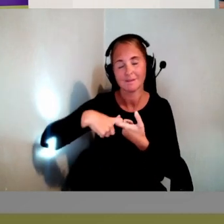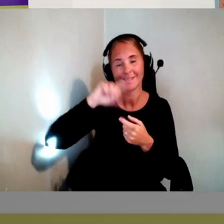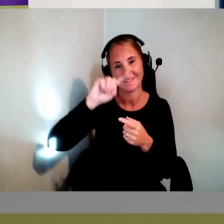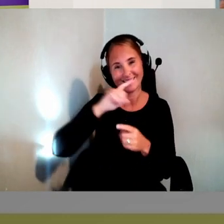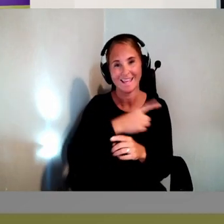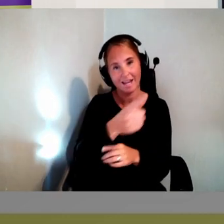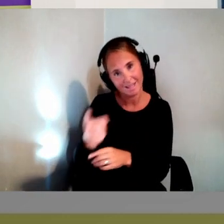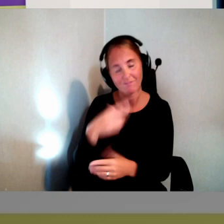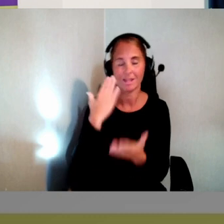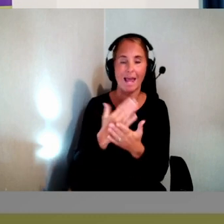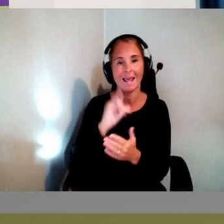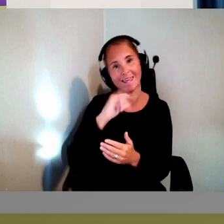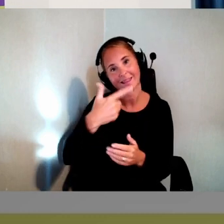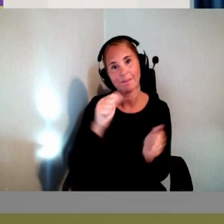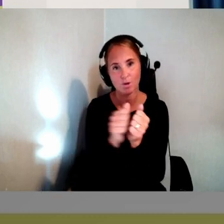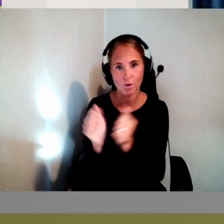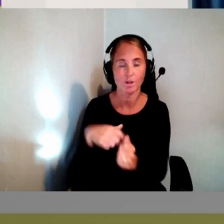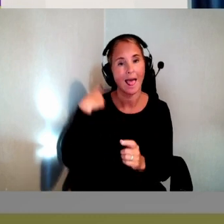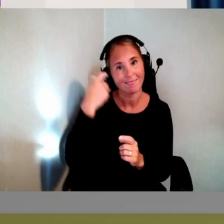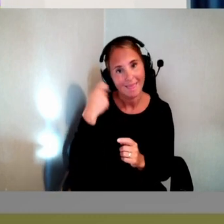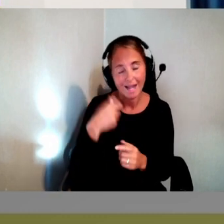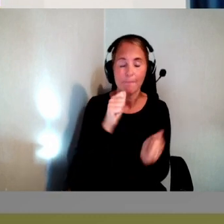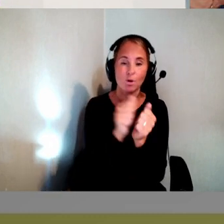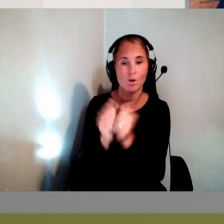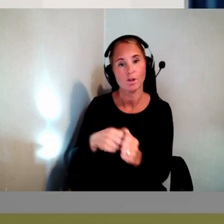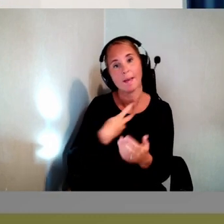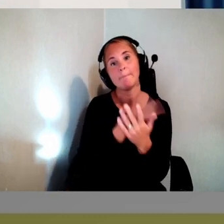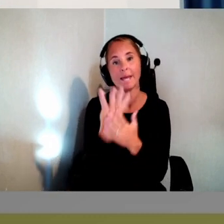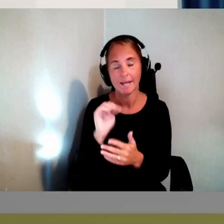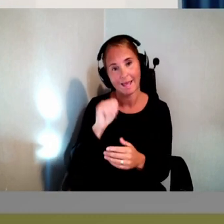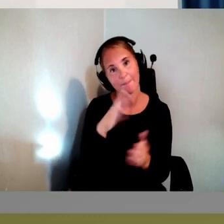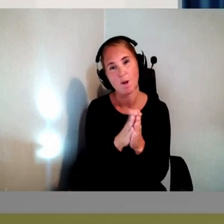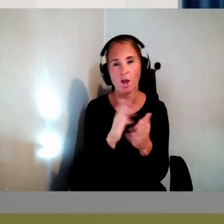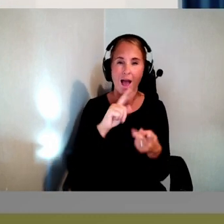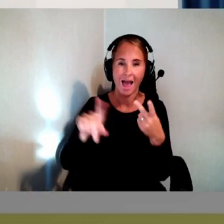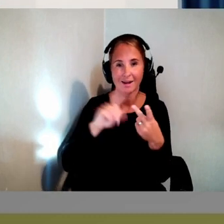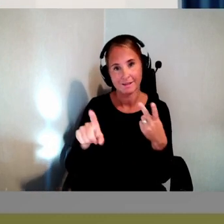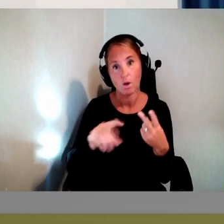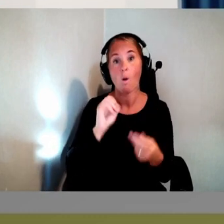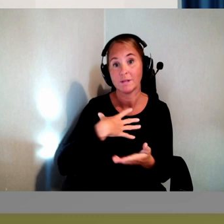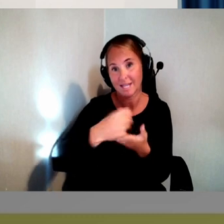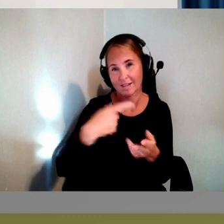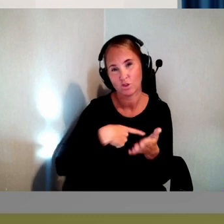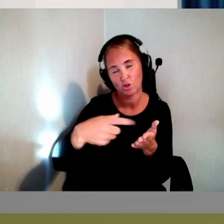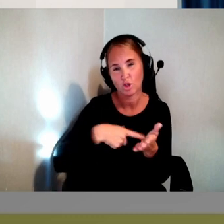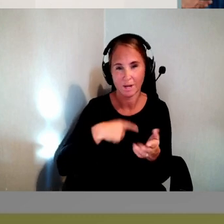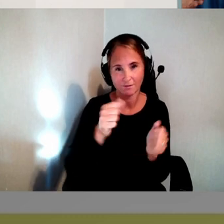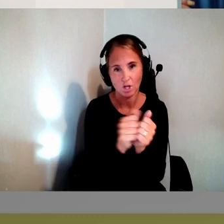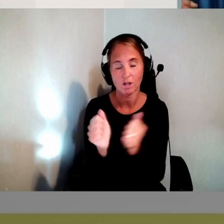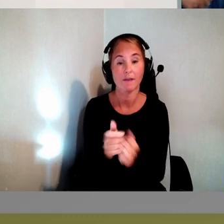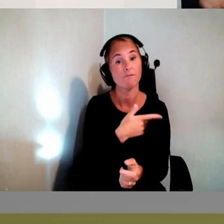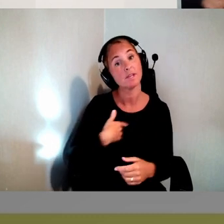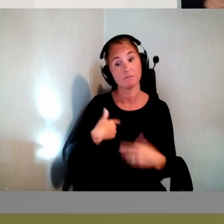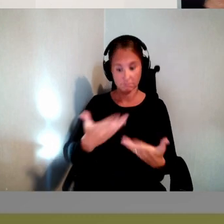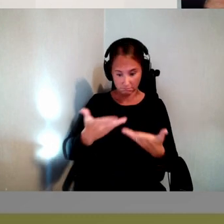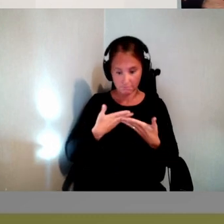it-produkter, teleprodukter, media och e-böcker och lite annat. Om vi säljer sådana grejer, då måste vi, då får vi ansvar.